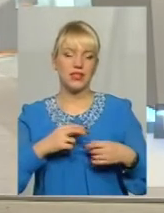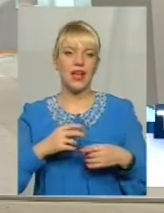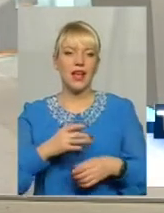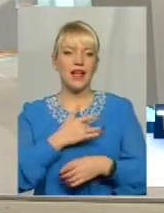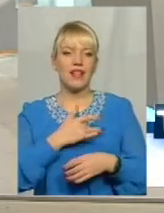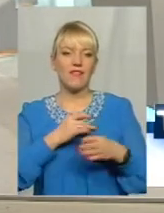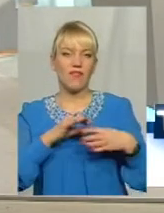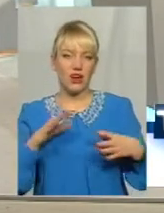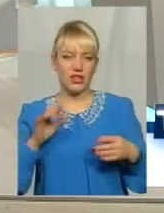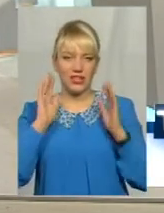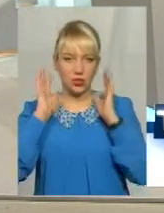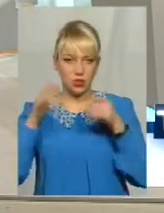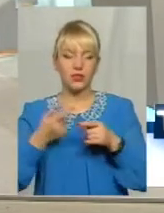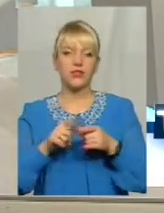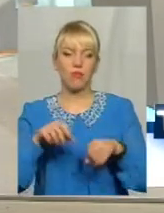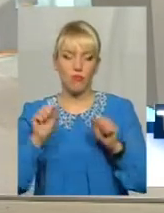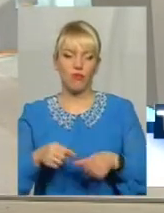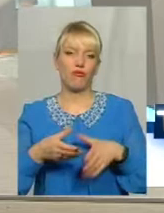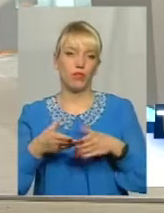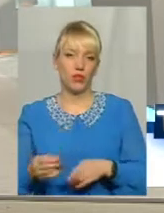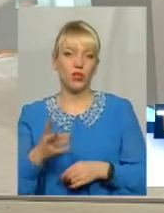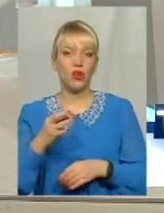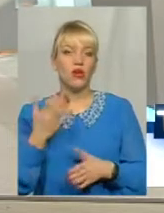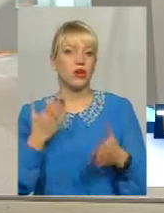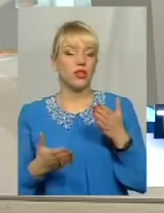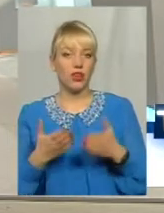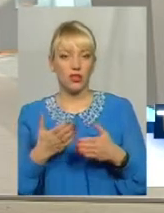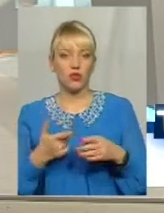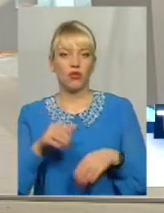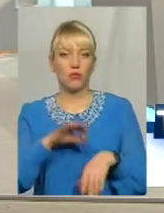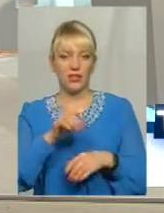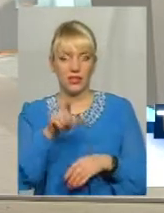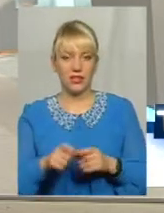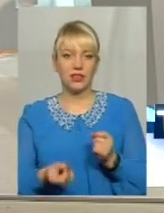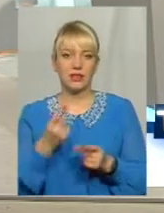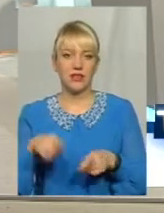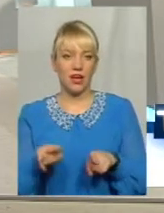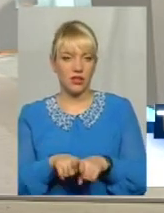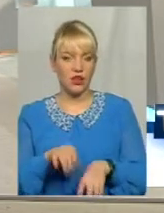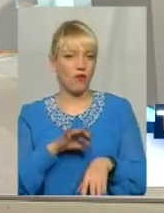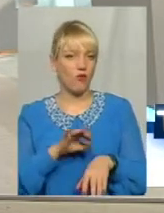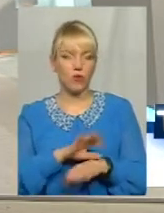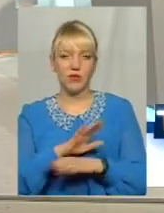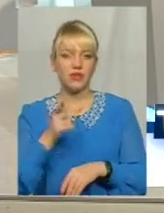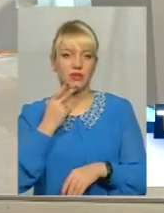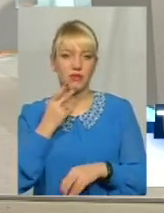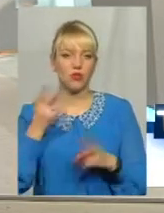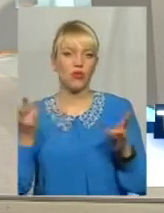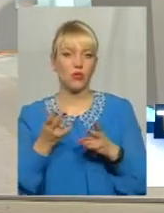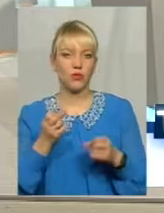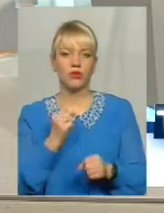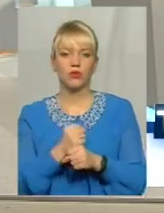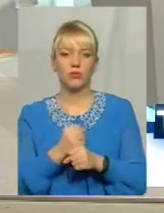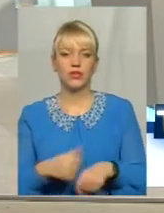ми можемо вплинути Але і навіть якщо у пацієнта вже з'являються ознаки хвороби Теж не завжди необхідно робити